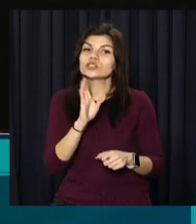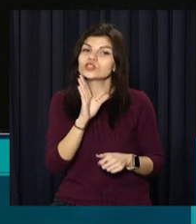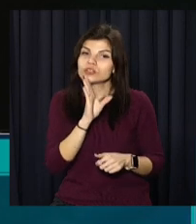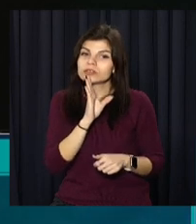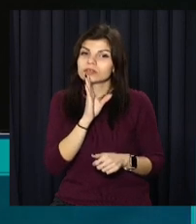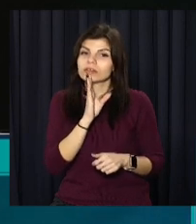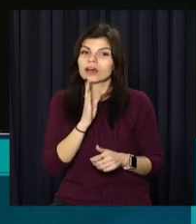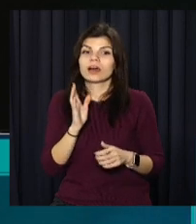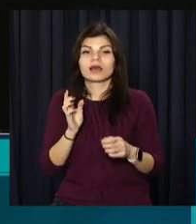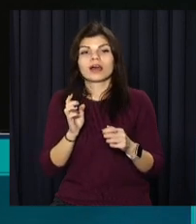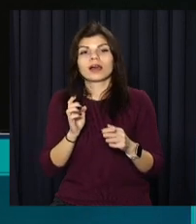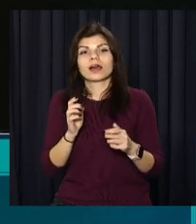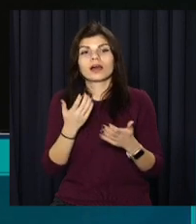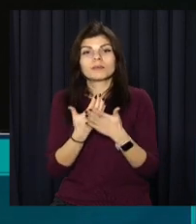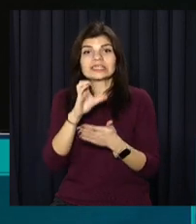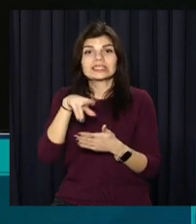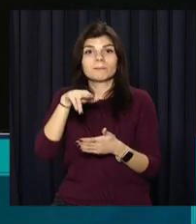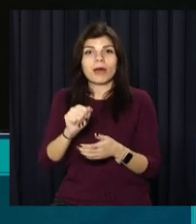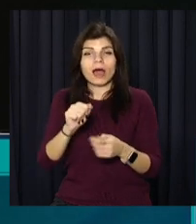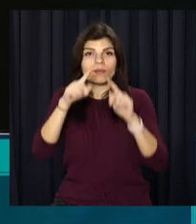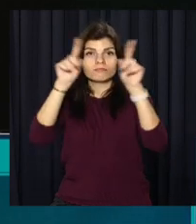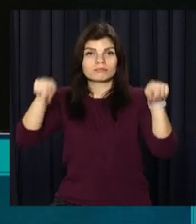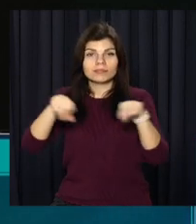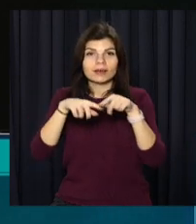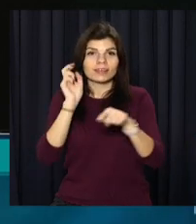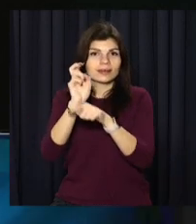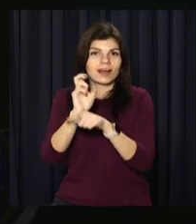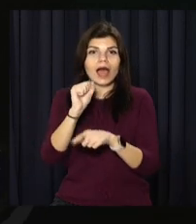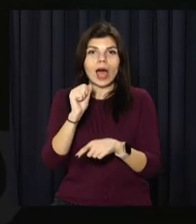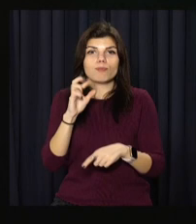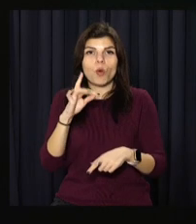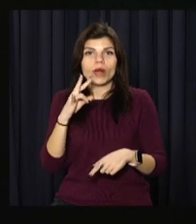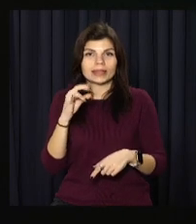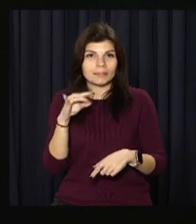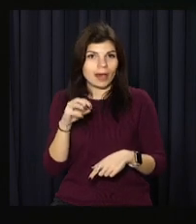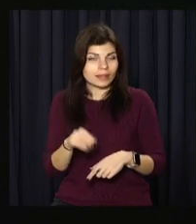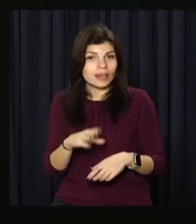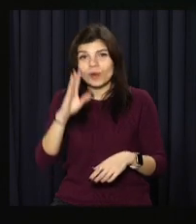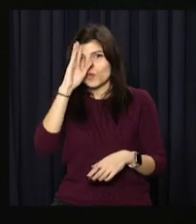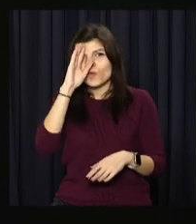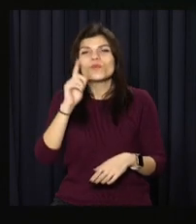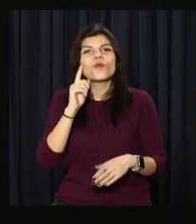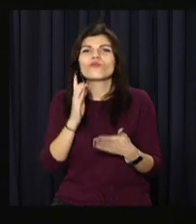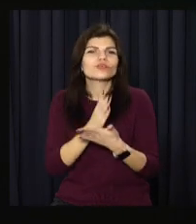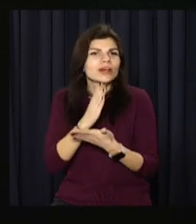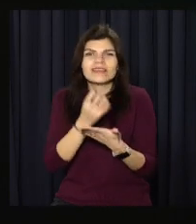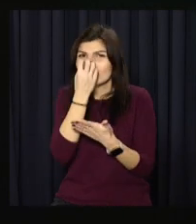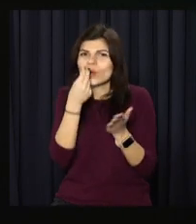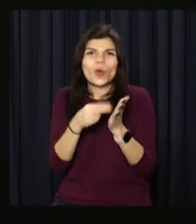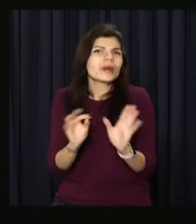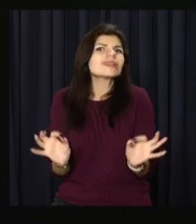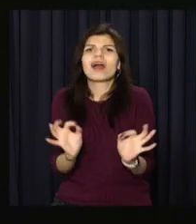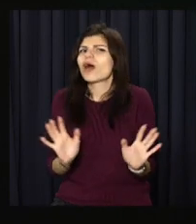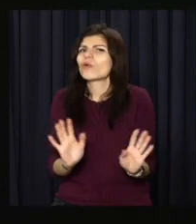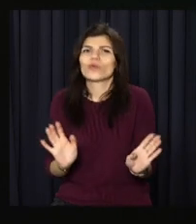абонемент на СПА-процедури, що дуже приємно. Молоді хлопці взагалі не купують квіти,